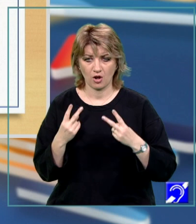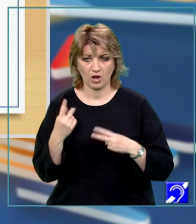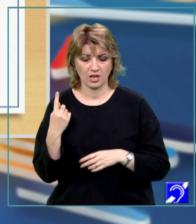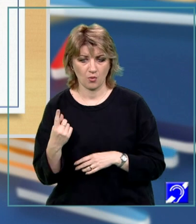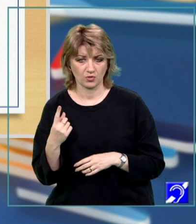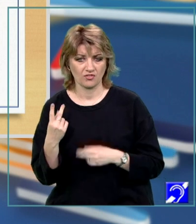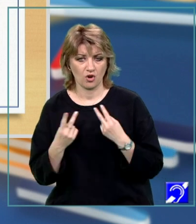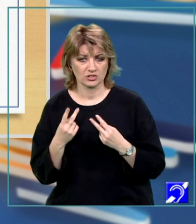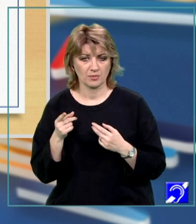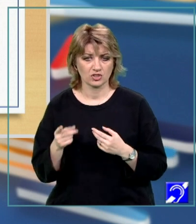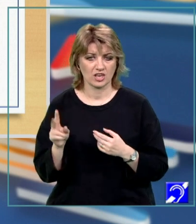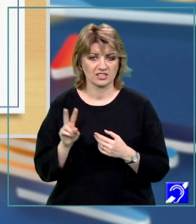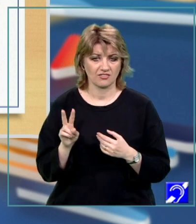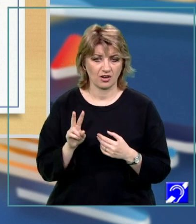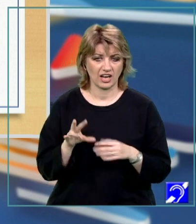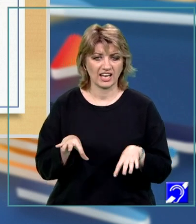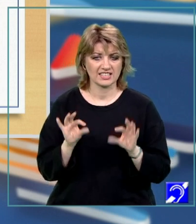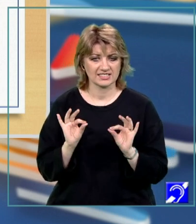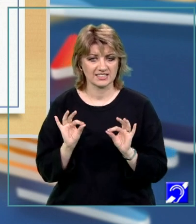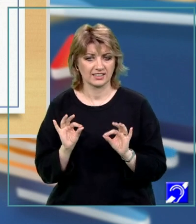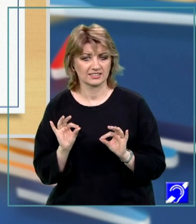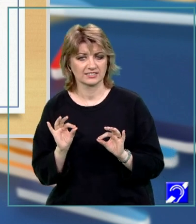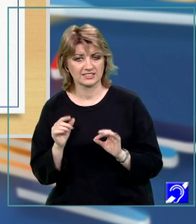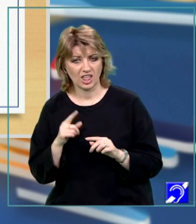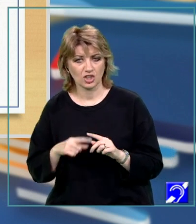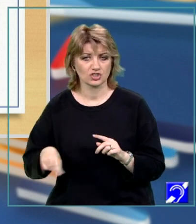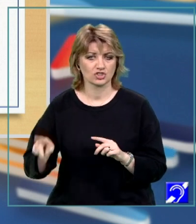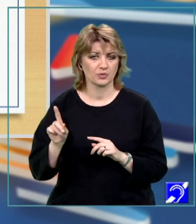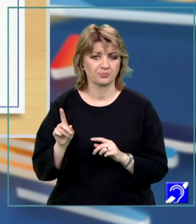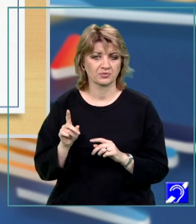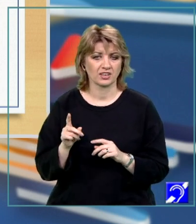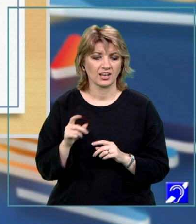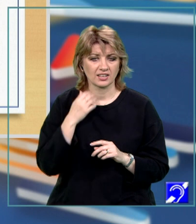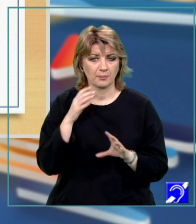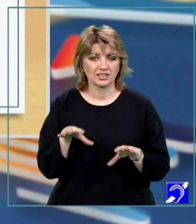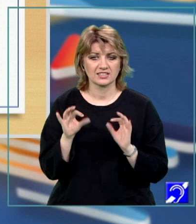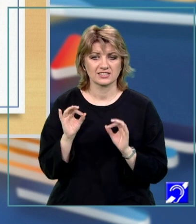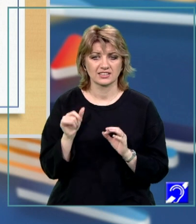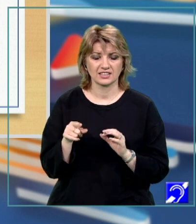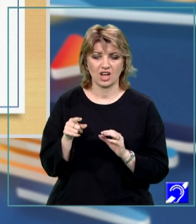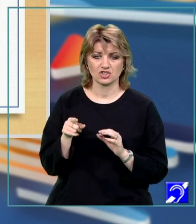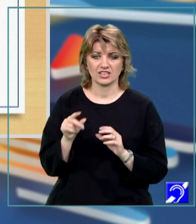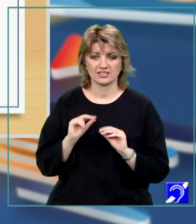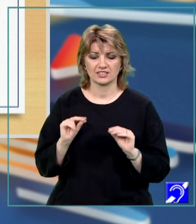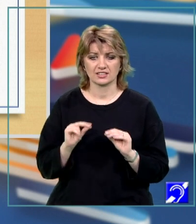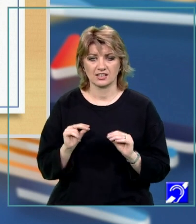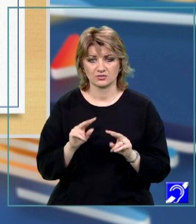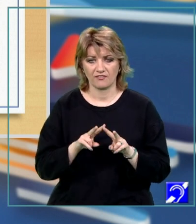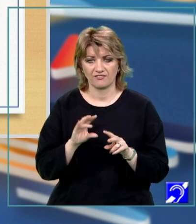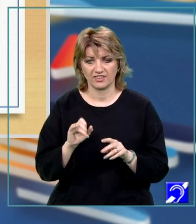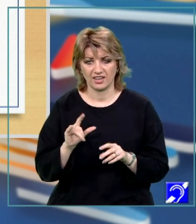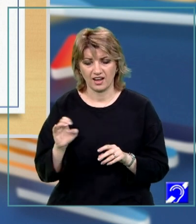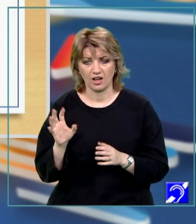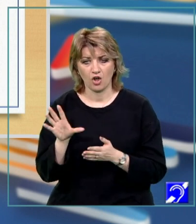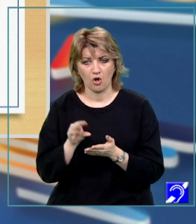Folosim această variabilă găsit pentru a ne ajuta să ieșim în momentul în care am găsit cifra respectivă din această instrucțiune Y. Copie, ia